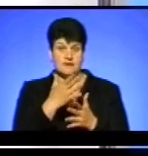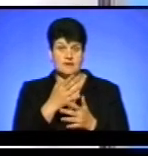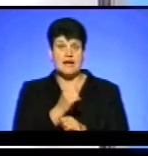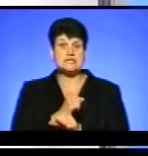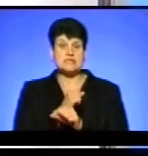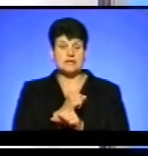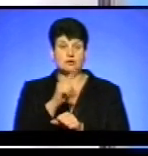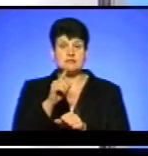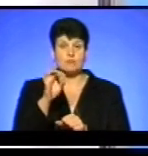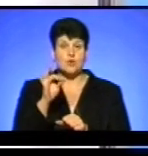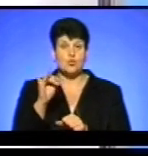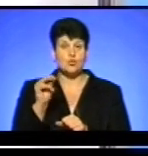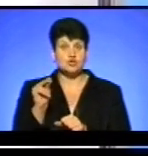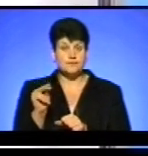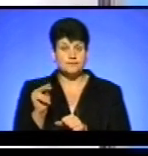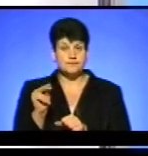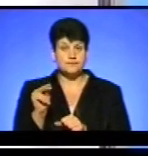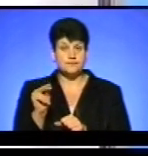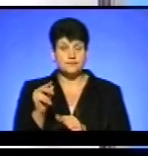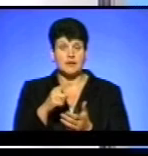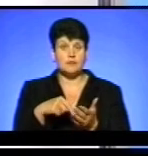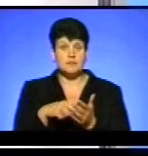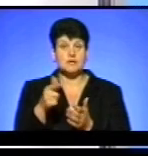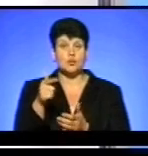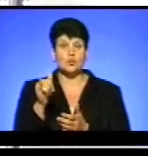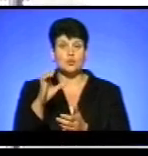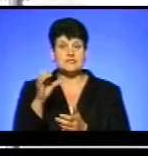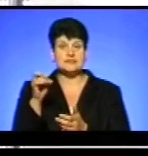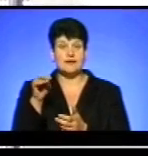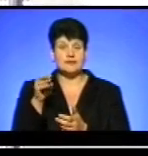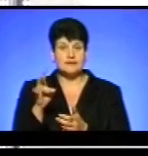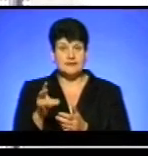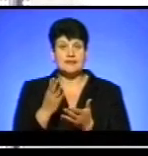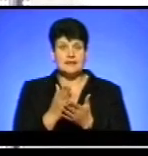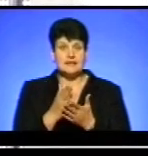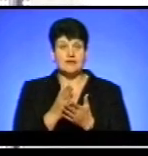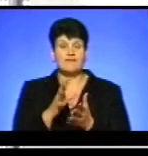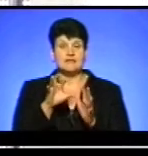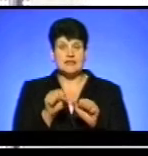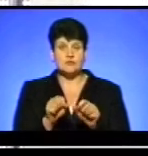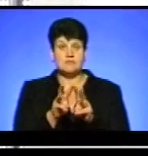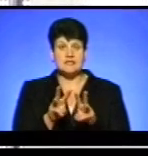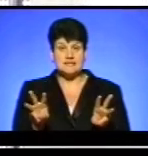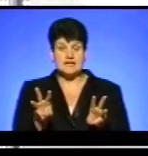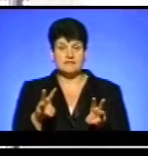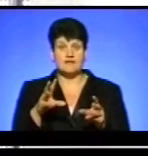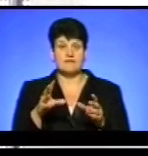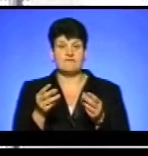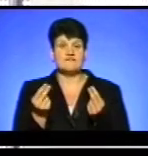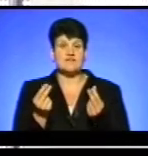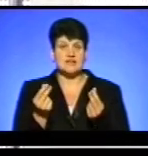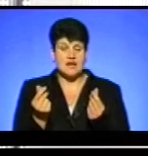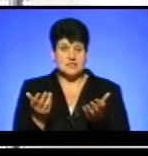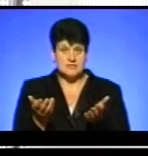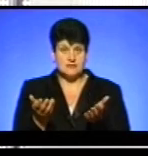«Збруч», який знаходиться в містечку Гусятин, який є власністю Міністерства фінансів, чи ДУСІ, я вже навіть не прогадую, чия це